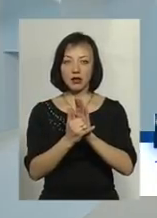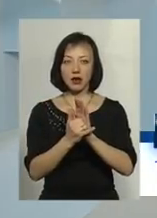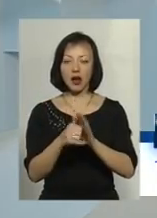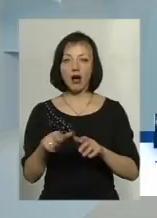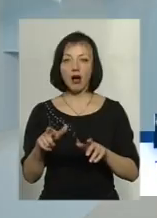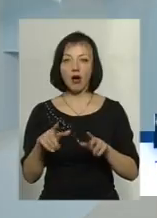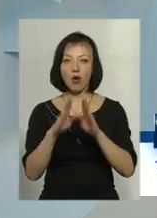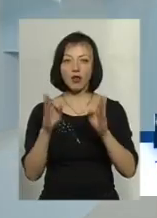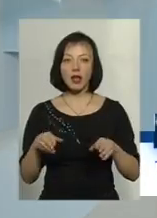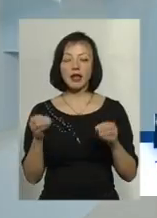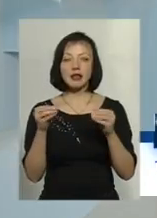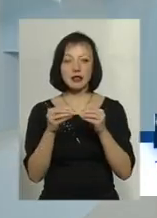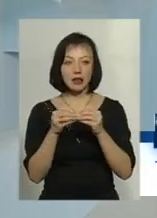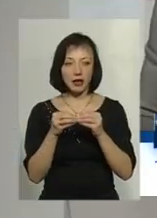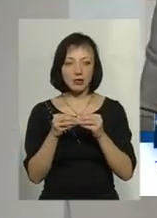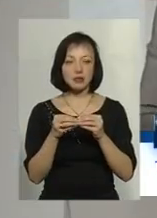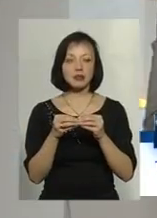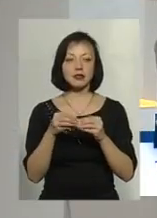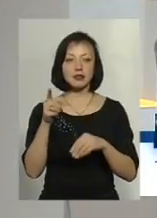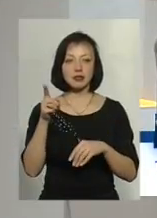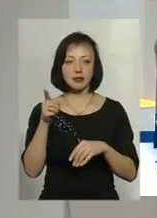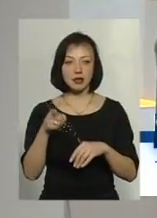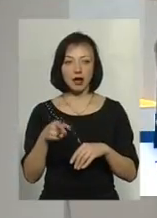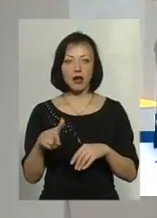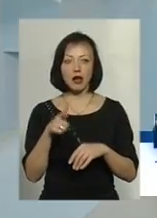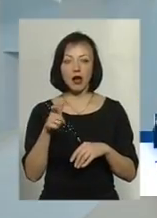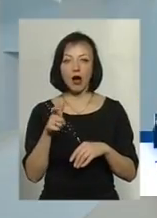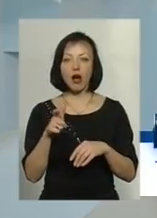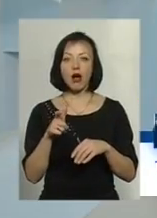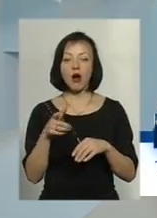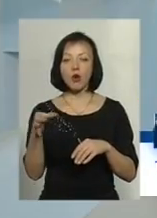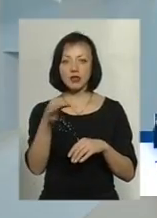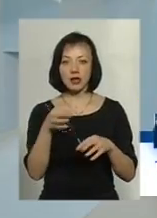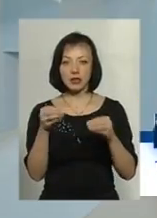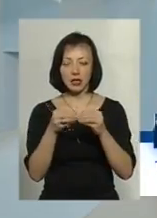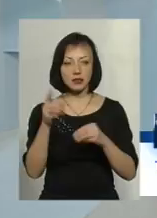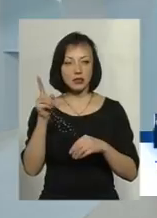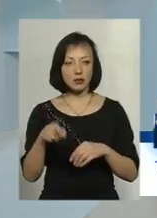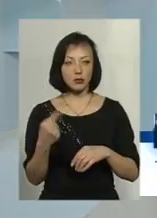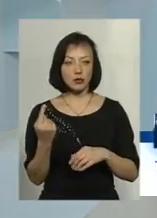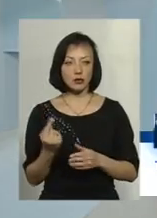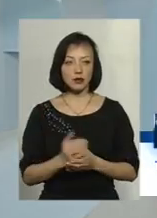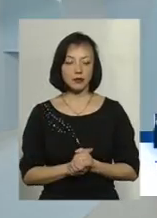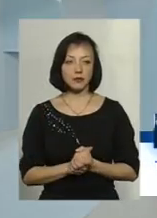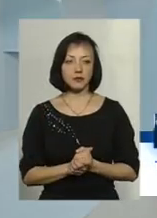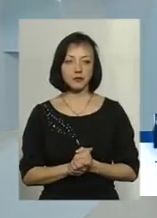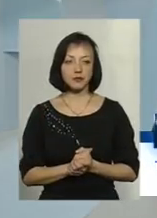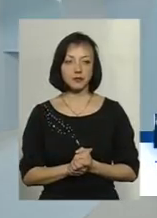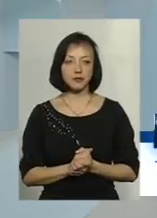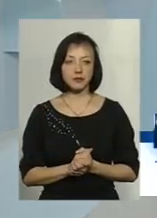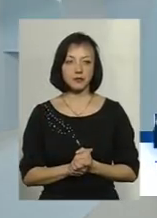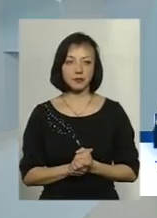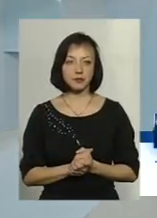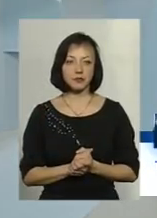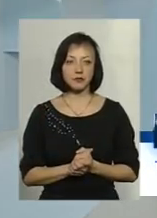Скажіть, будь ласка, раз, яка адреса? Озер на 10,3,1. Озер на 10,3,1. Так. Хорошо.